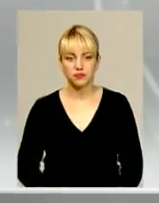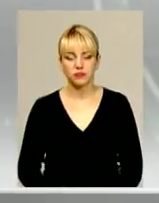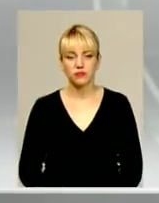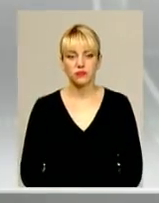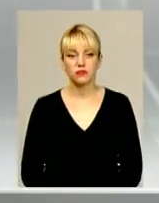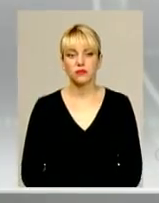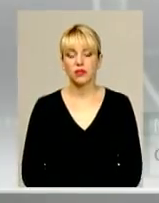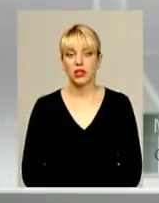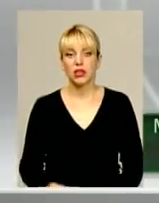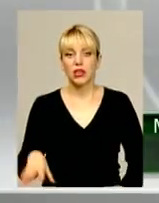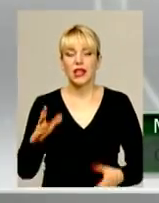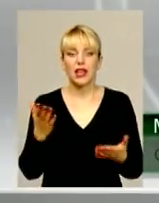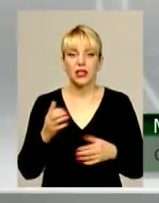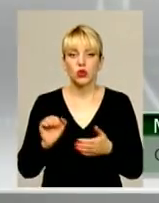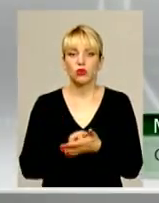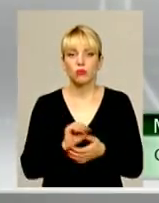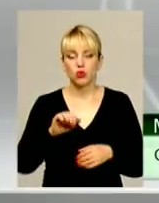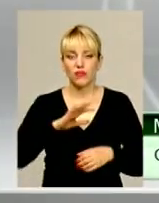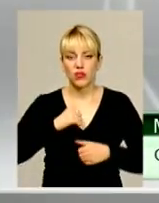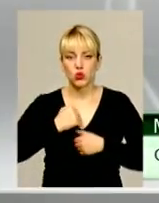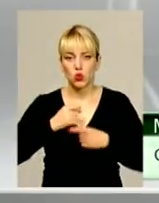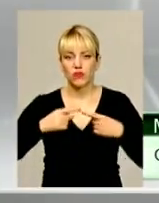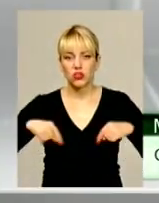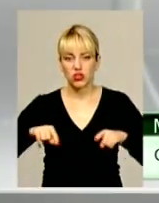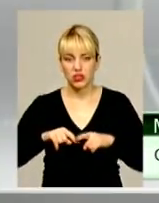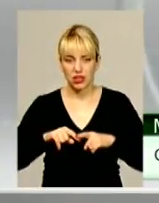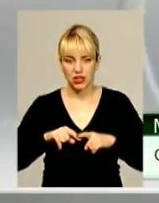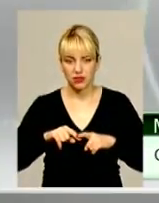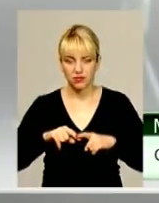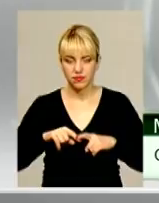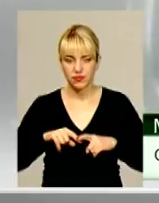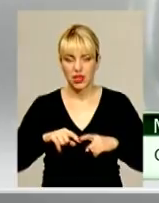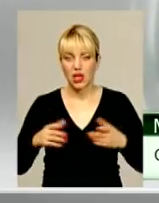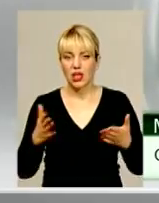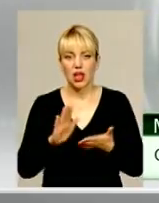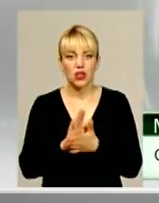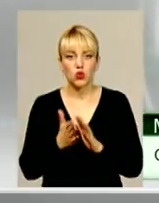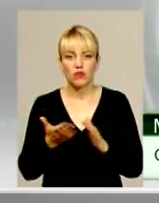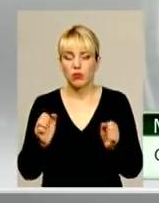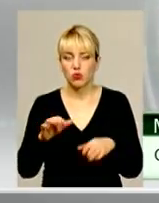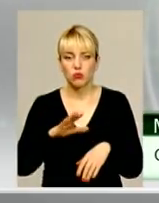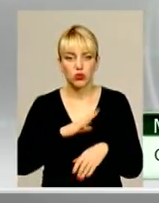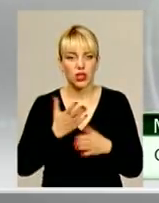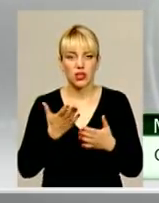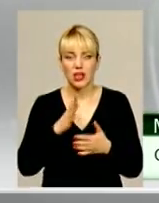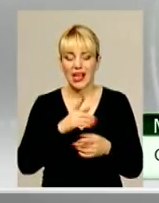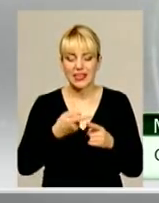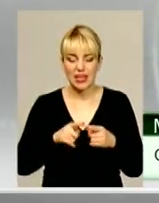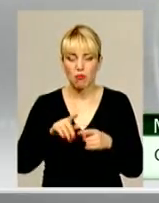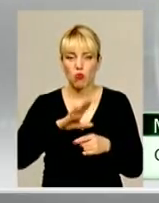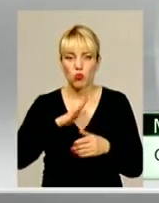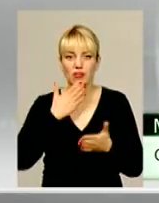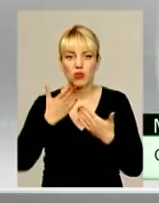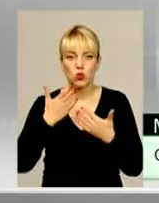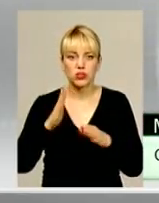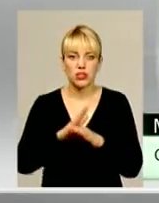Такі документи в мене можуть бути військової частини чи того чи іншого підприємця, який договори, якщо це були відносини між частиною і